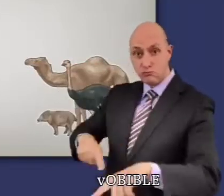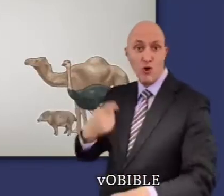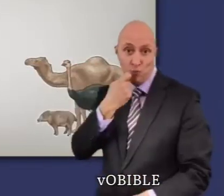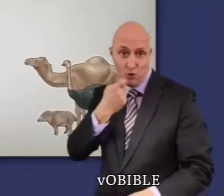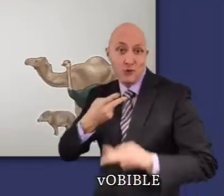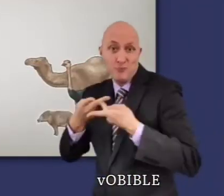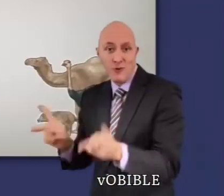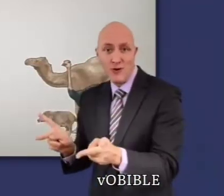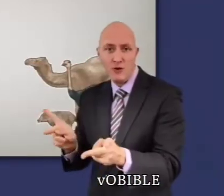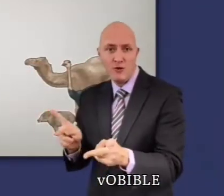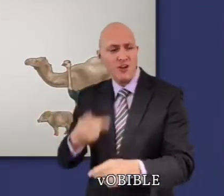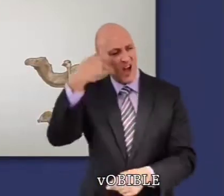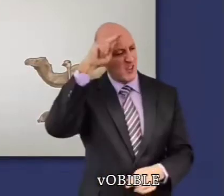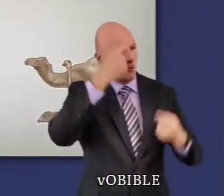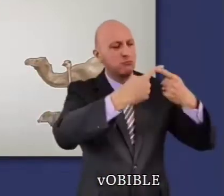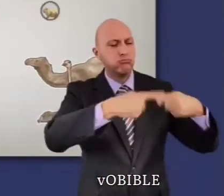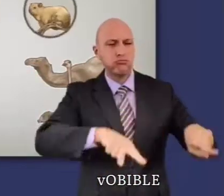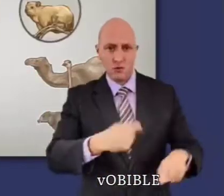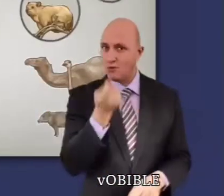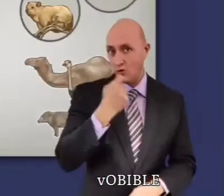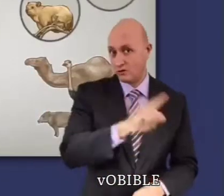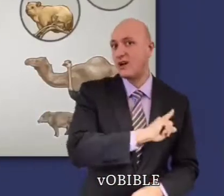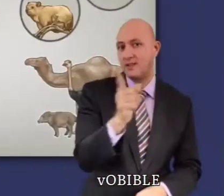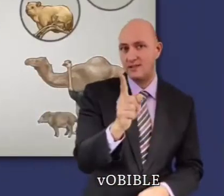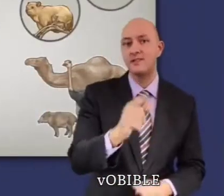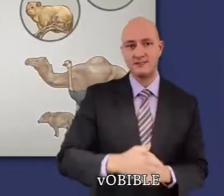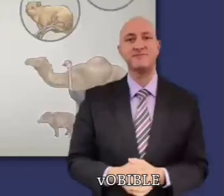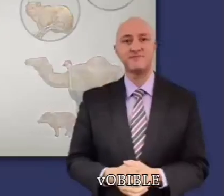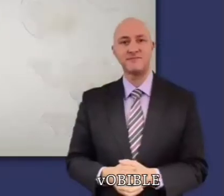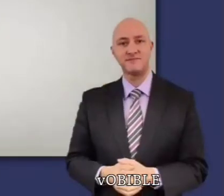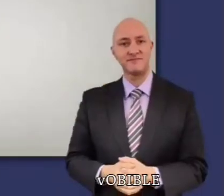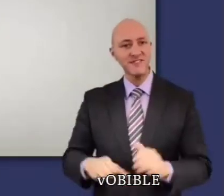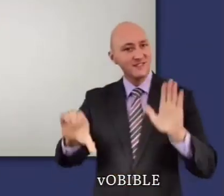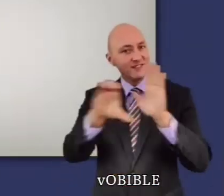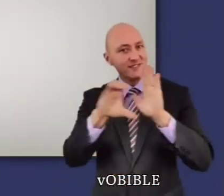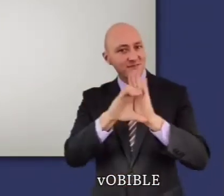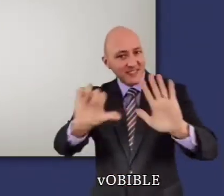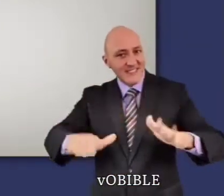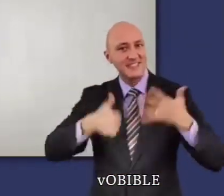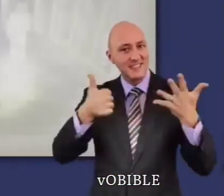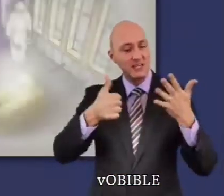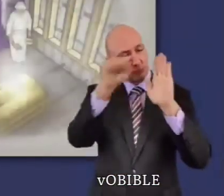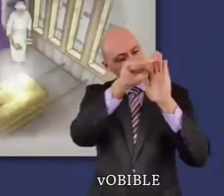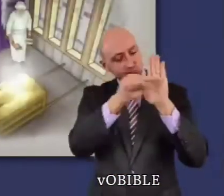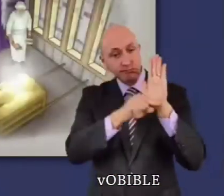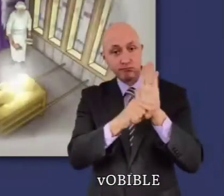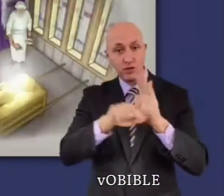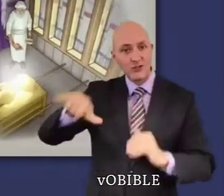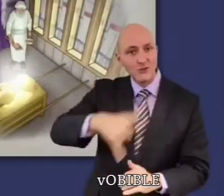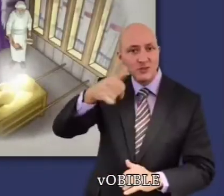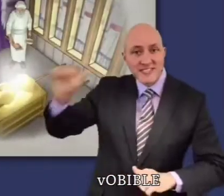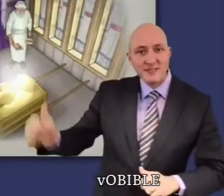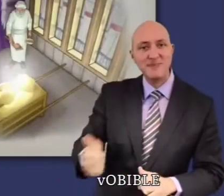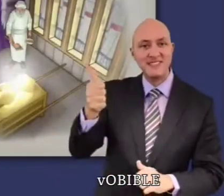Israélites quels animaux ils peuvent manger et quels animaux ils ne peuvent pas manger. Le chapitre 16 donne des instructions au